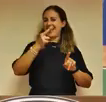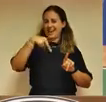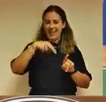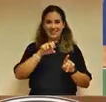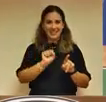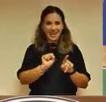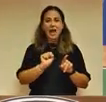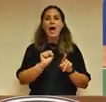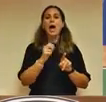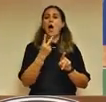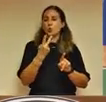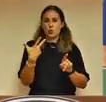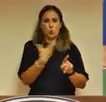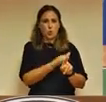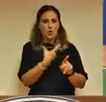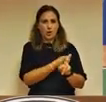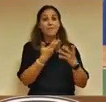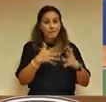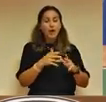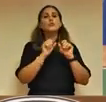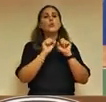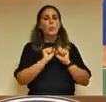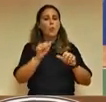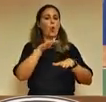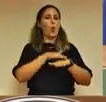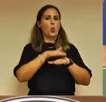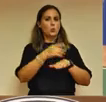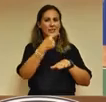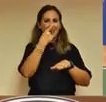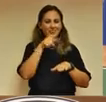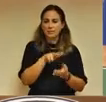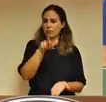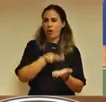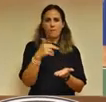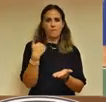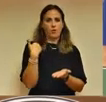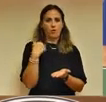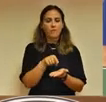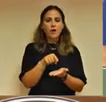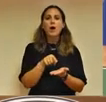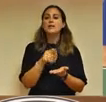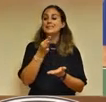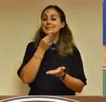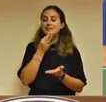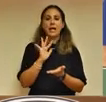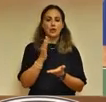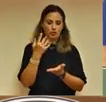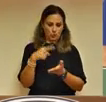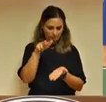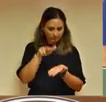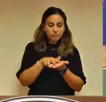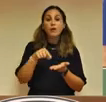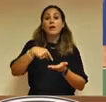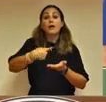due dosi. Il giorno susseguente, quindi il giorno 6, c'è stato il